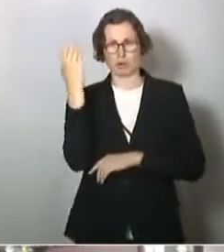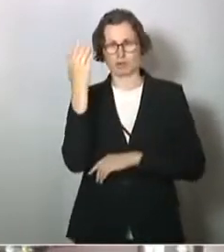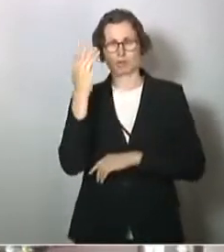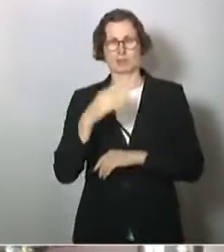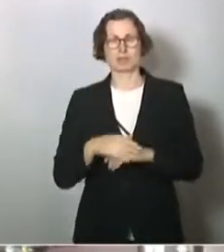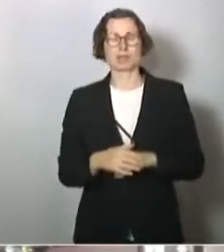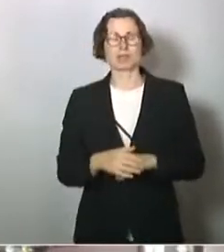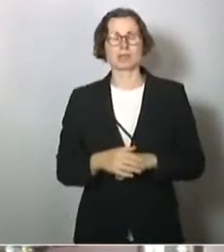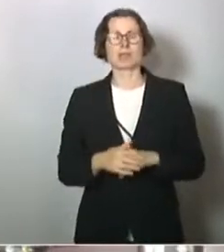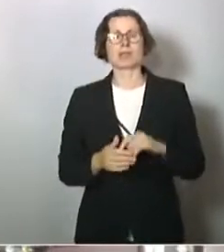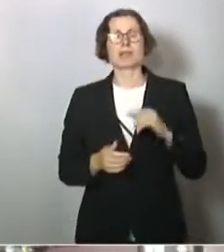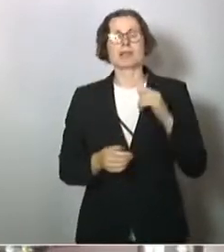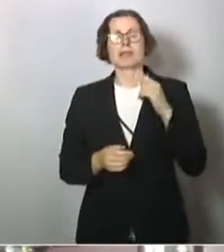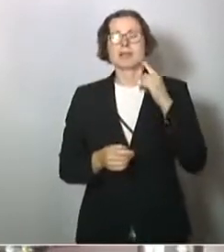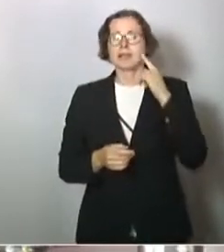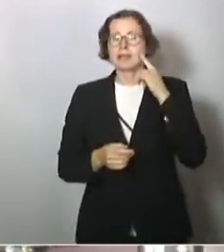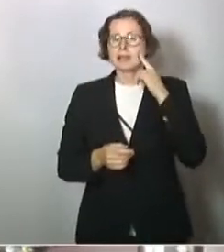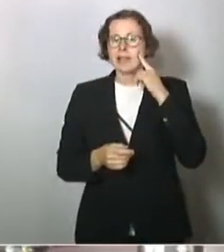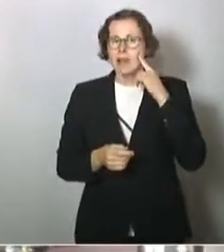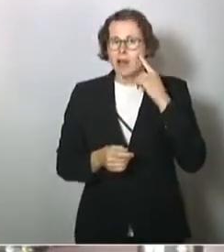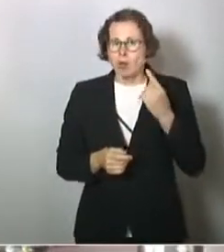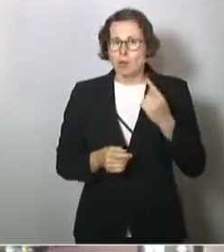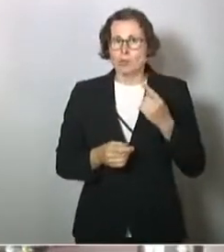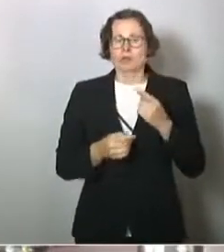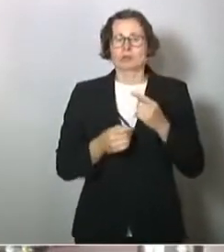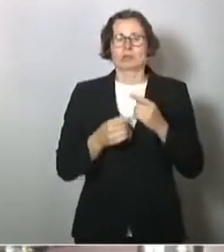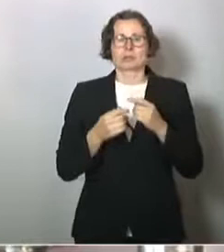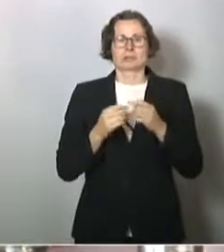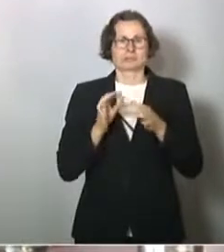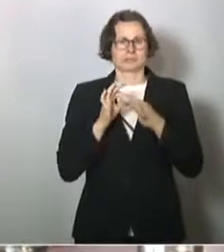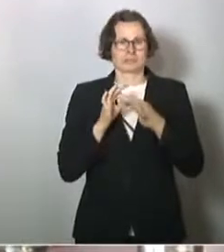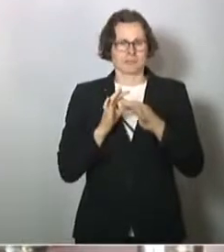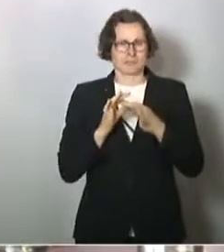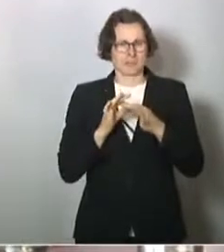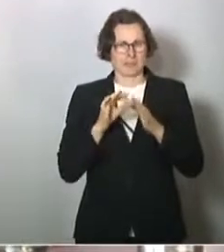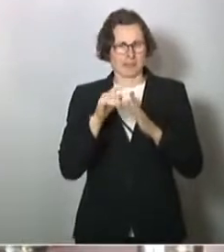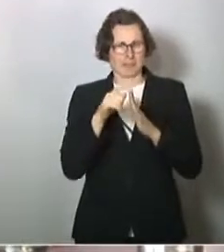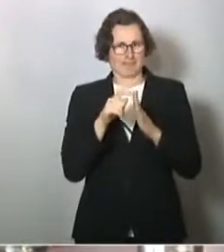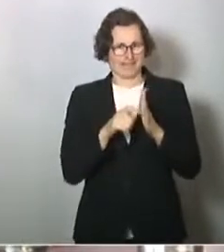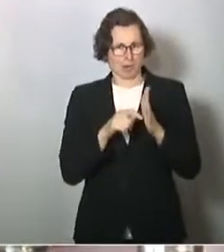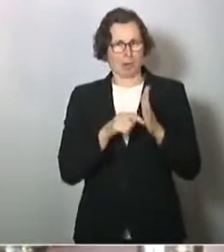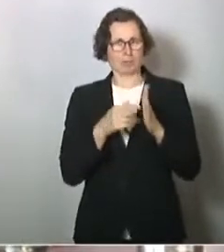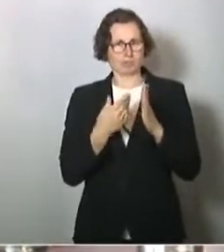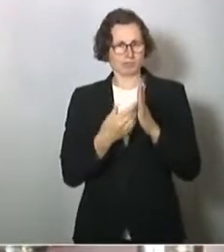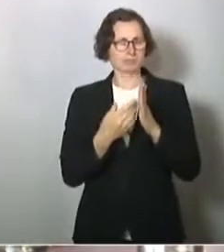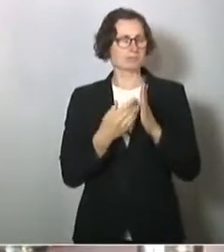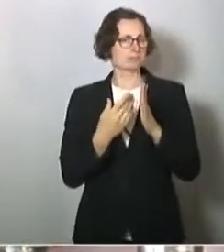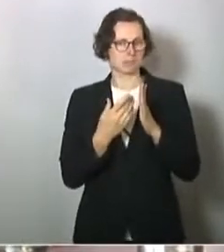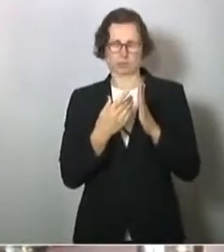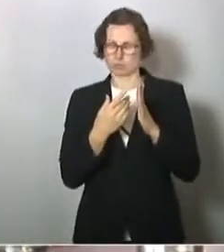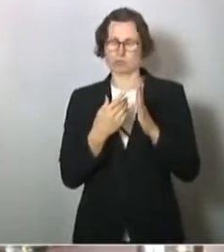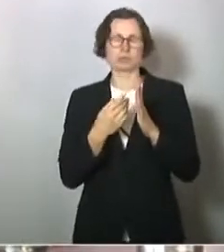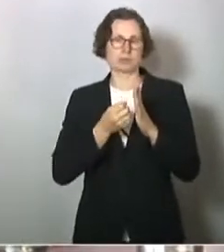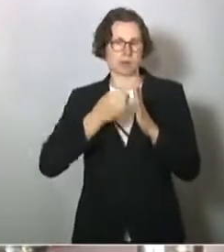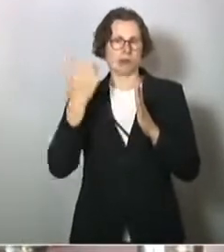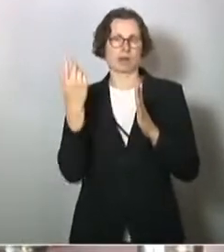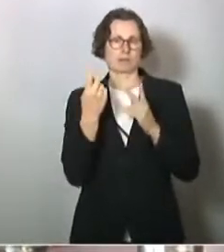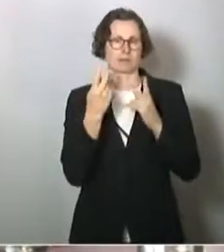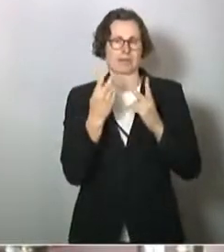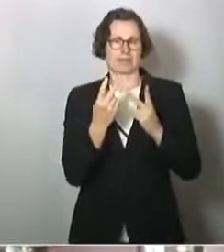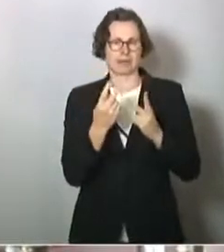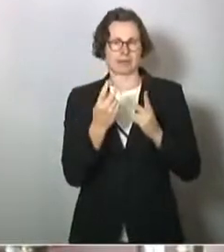die Frage der Bedingungen eine ganz große Rolle spielt bei der Frage der